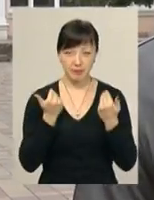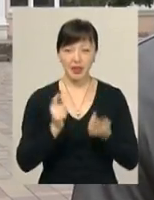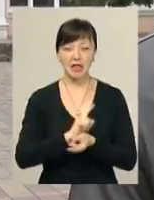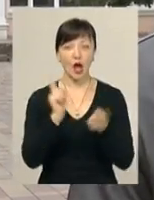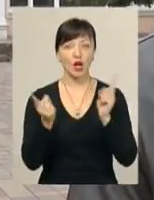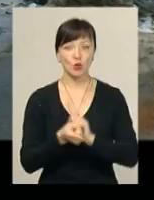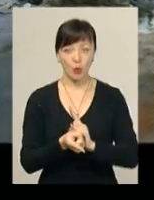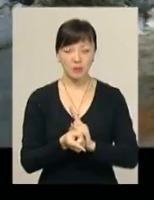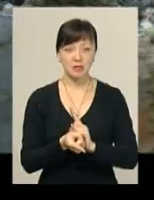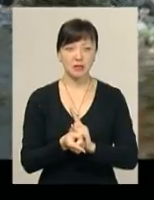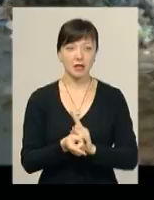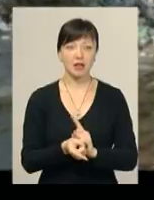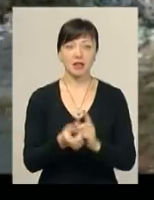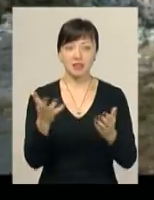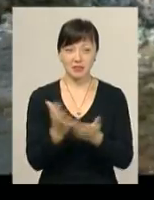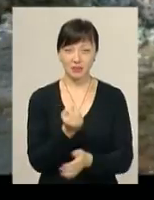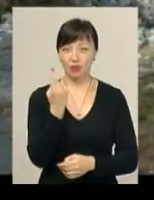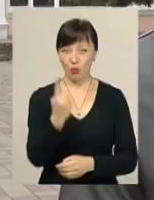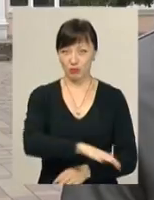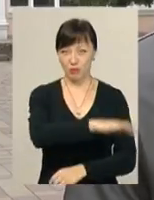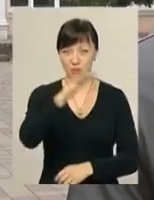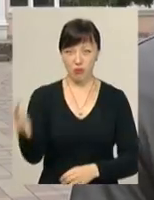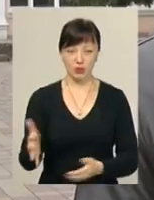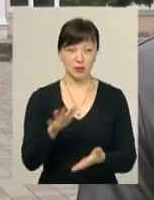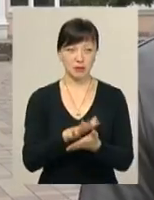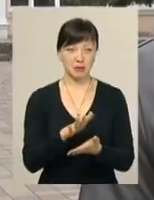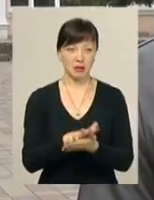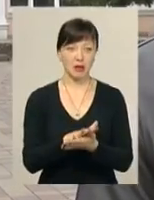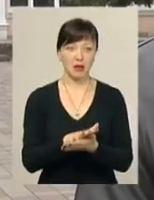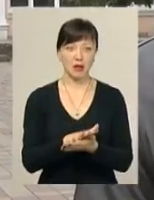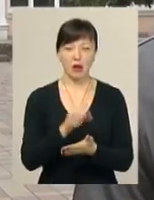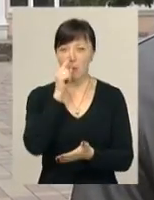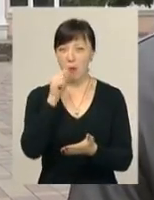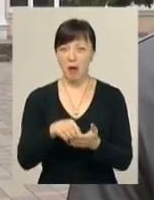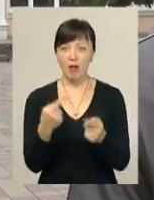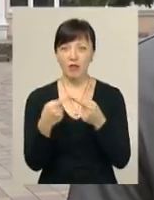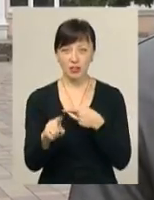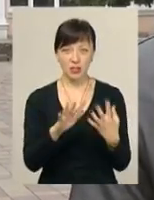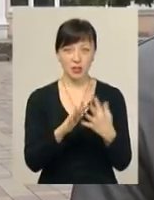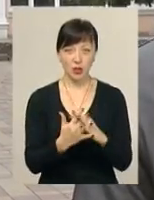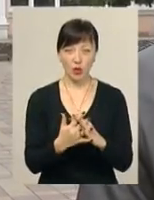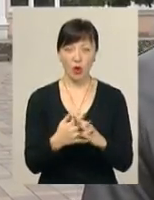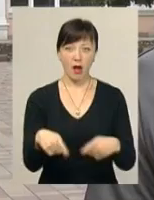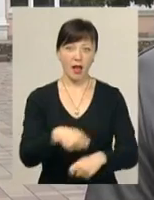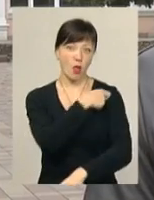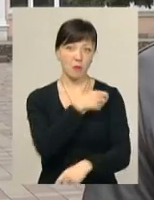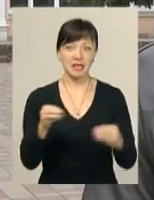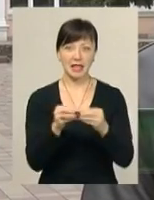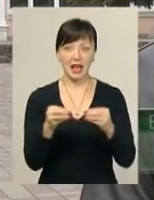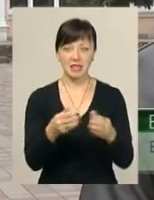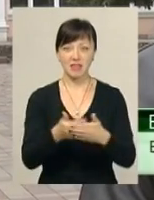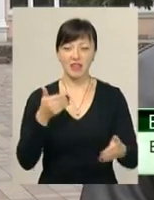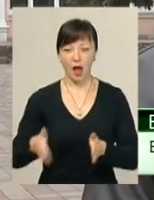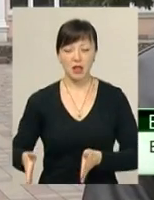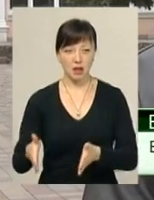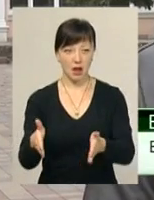Натомість дістали ще одну порцію сміття. Попало вже в інший населений пункт, вже кілометрів 10 від